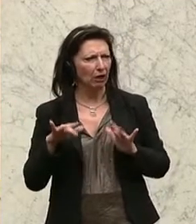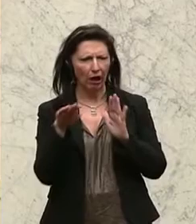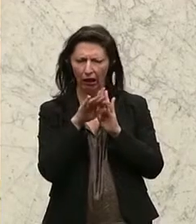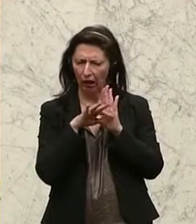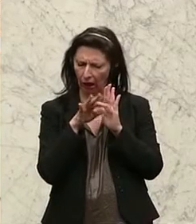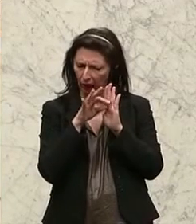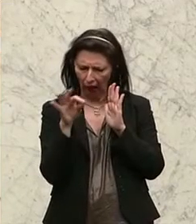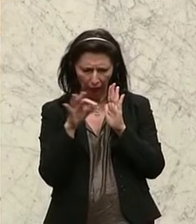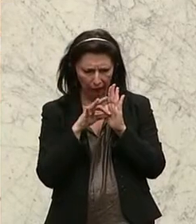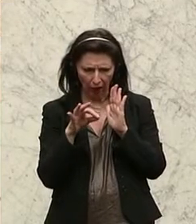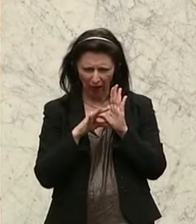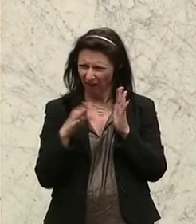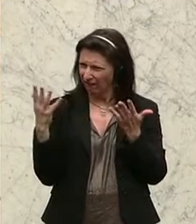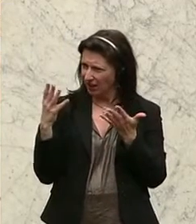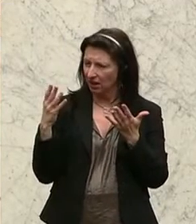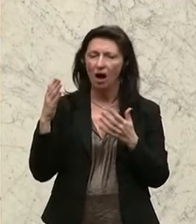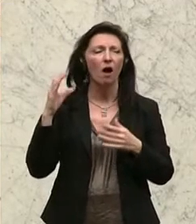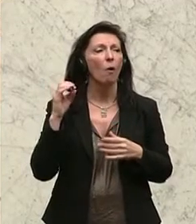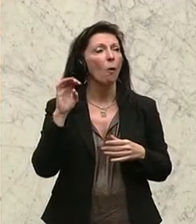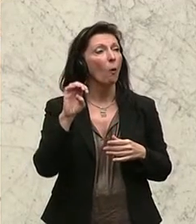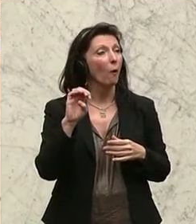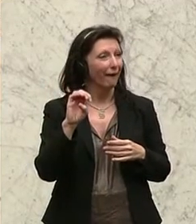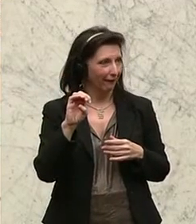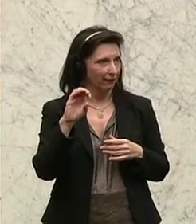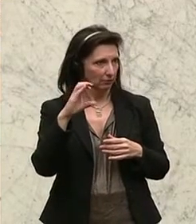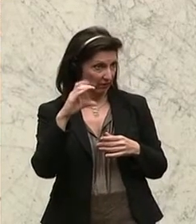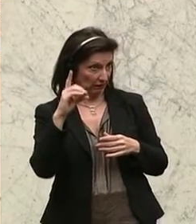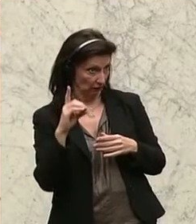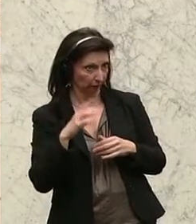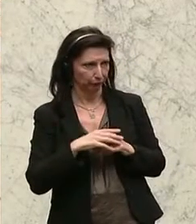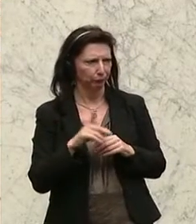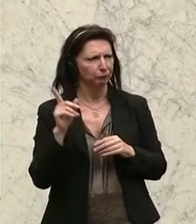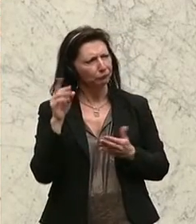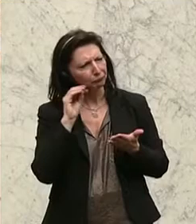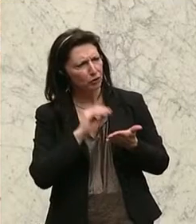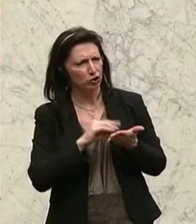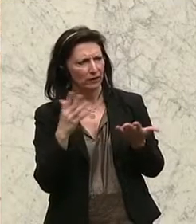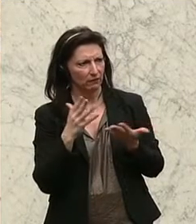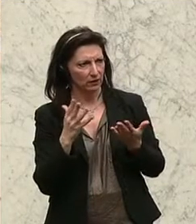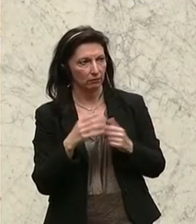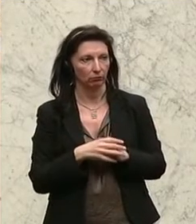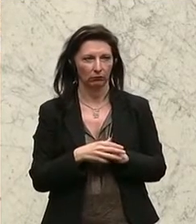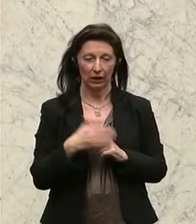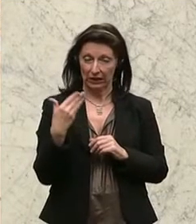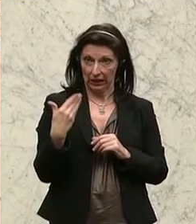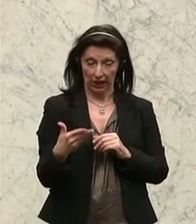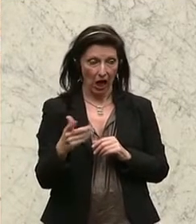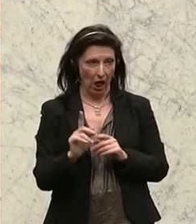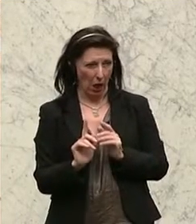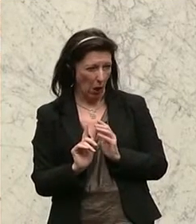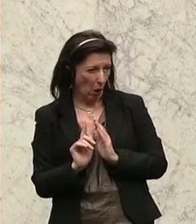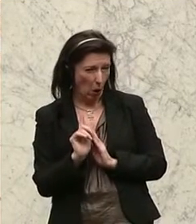der OECD, die besagt, wenn Gehälter so hoch sind,